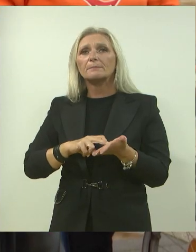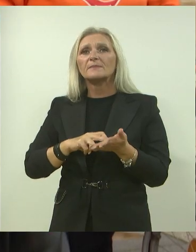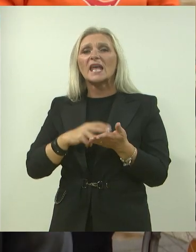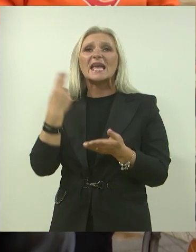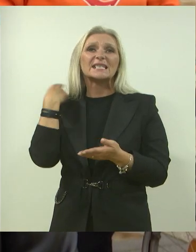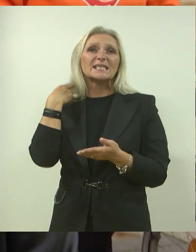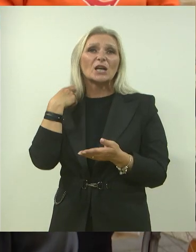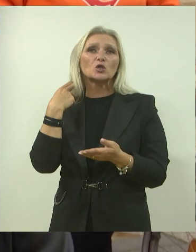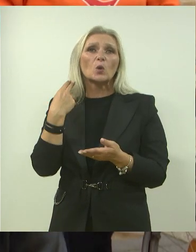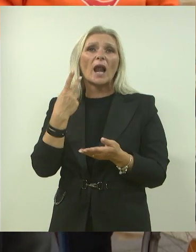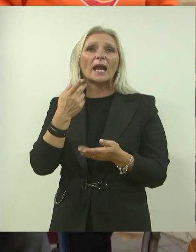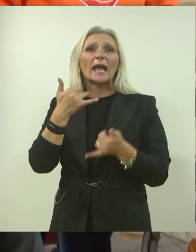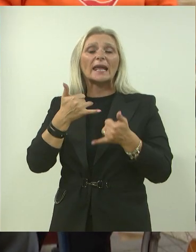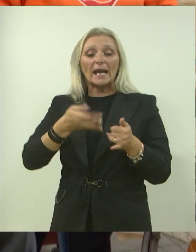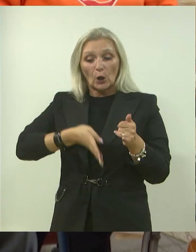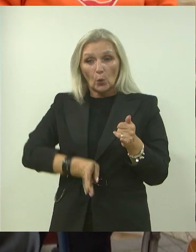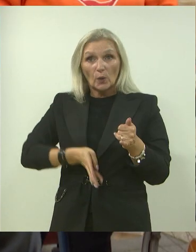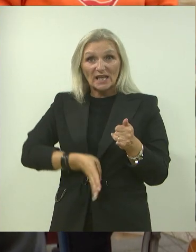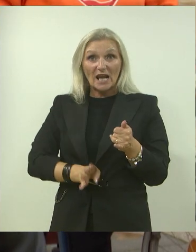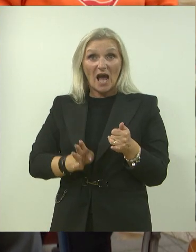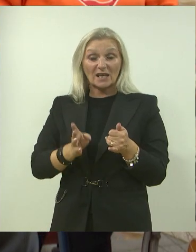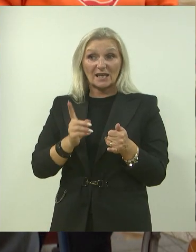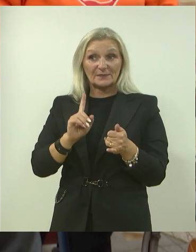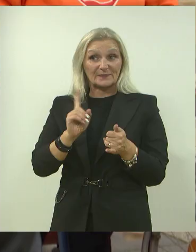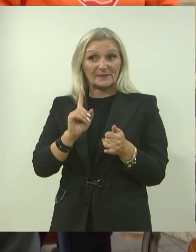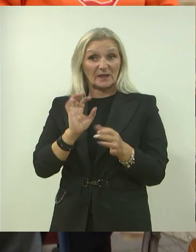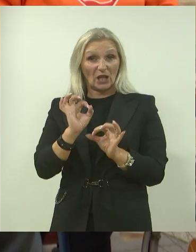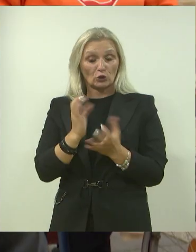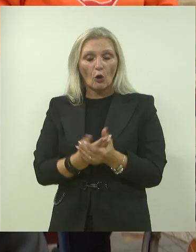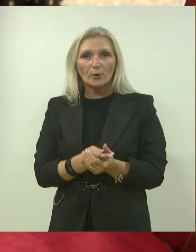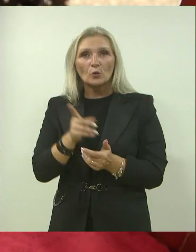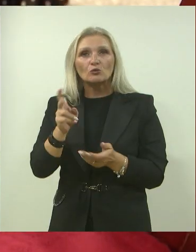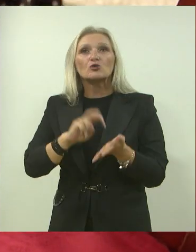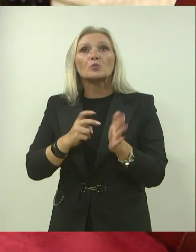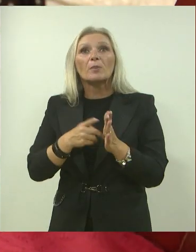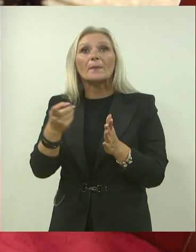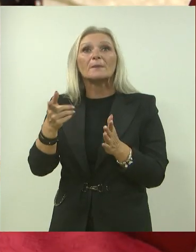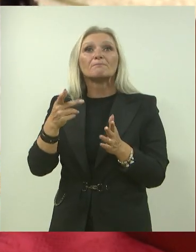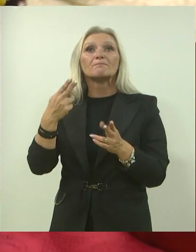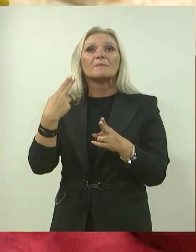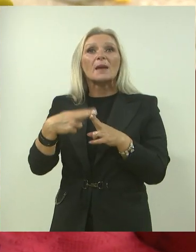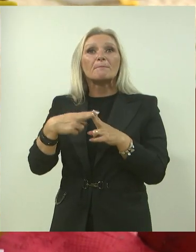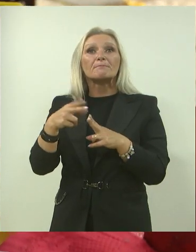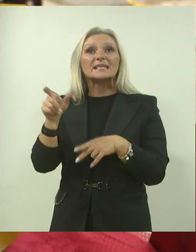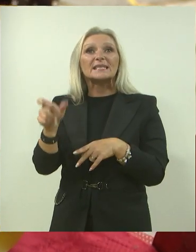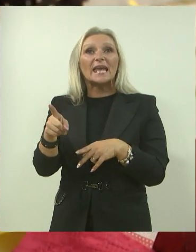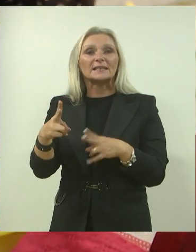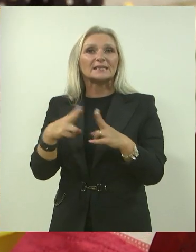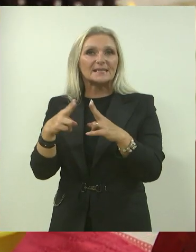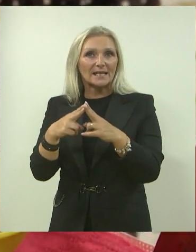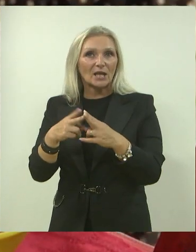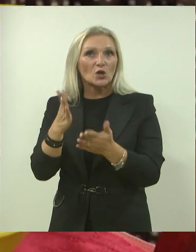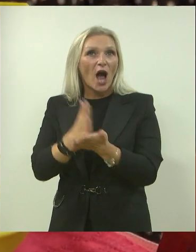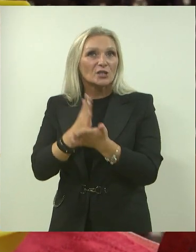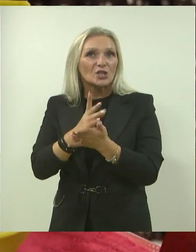seksualne, odnosno urinarne disfunkcije, jer to su problemi s kojima se ti pacijenti isto susreću, a koji su